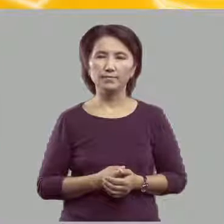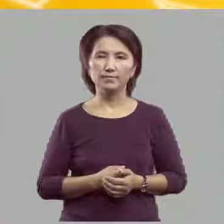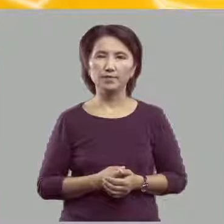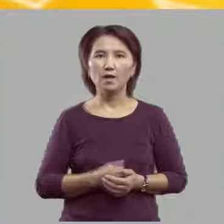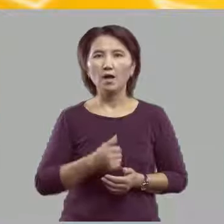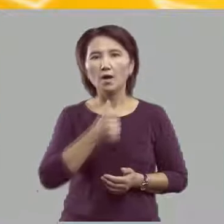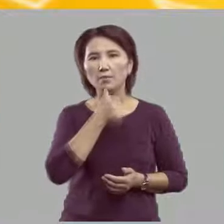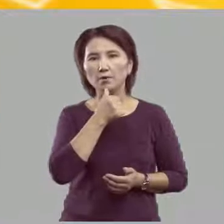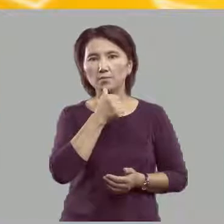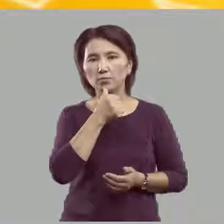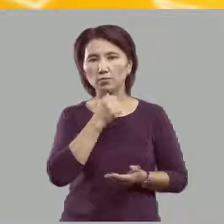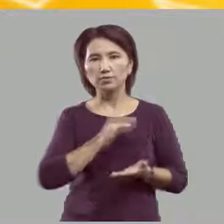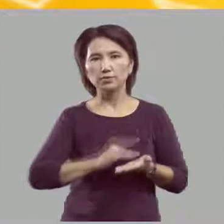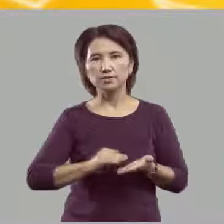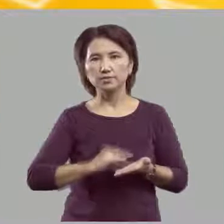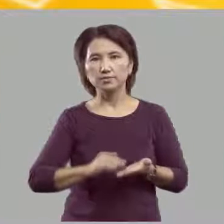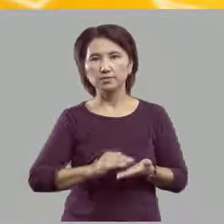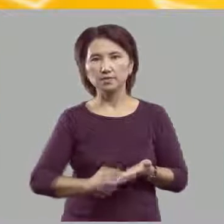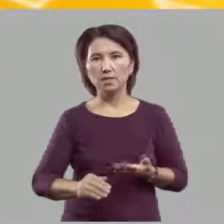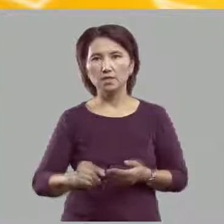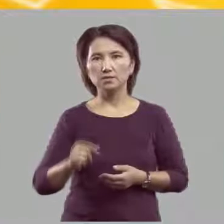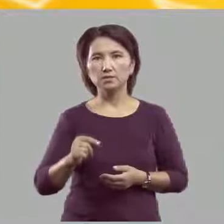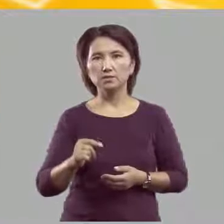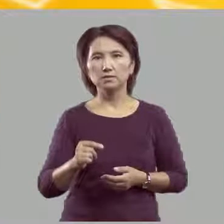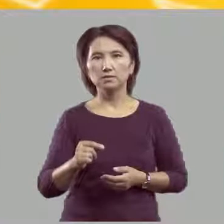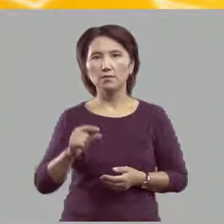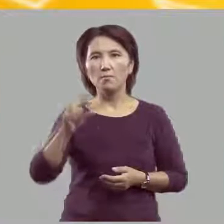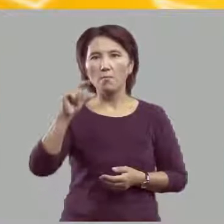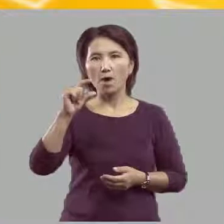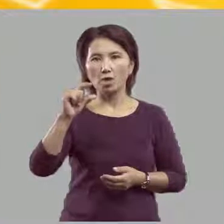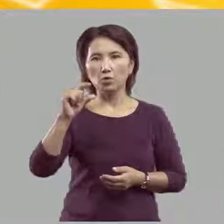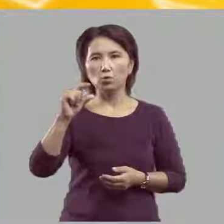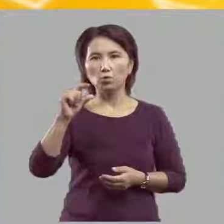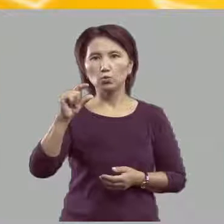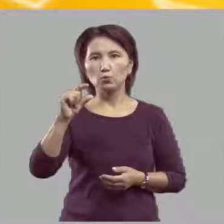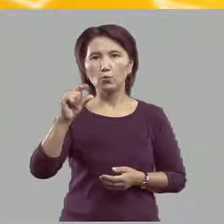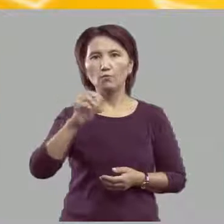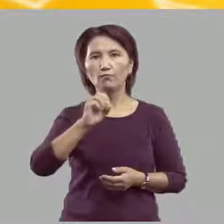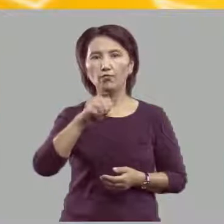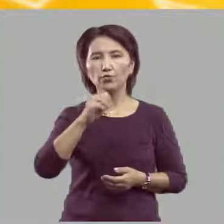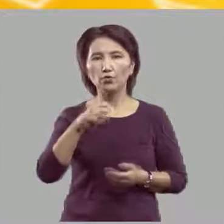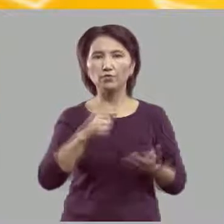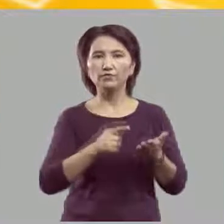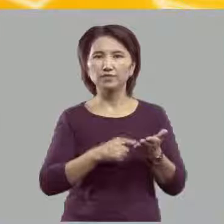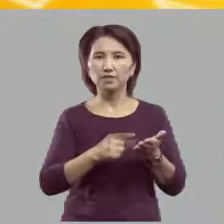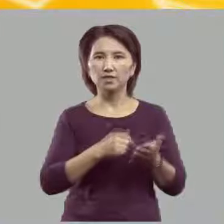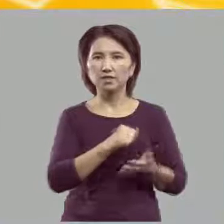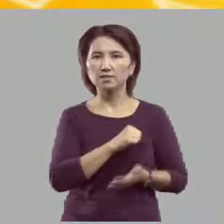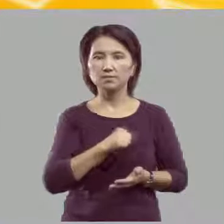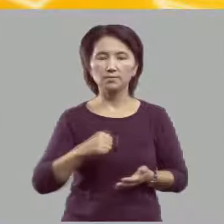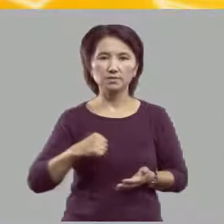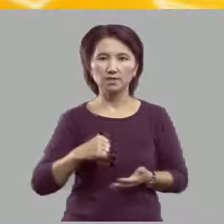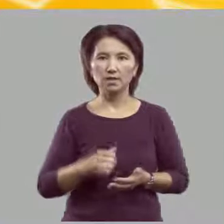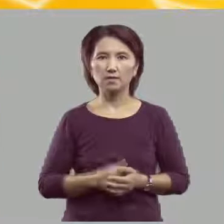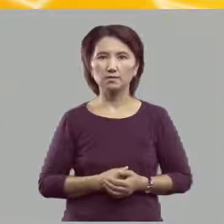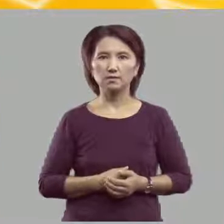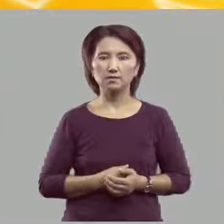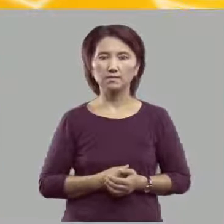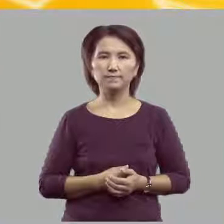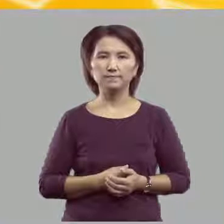Попробуйте записать маленькую букву Ё в тетрадь самостоятельно.